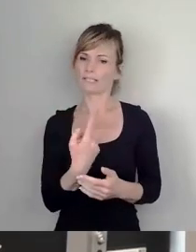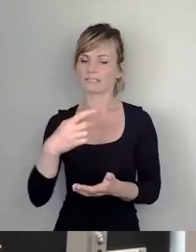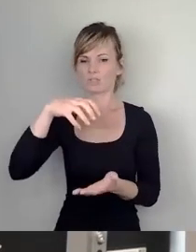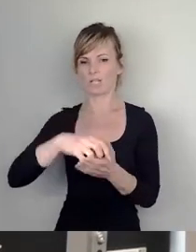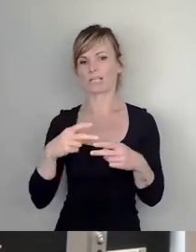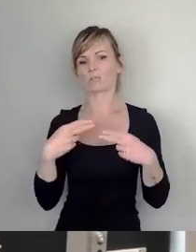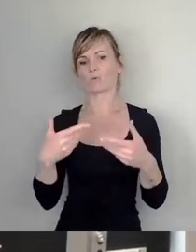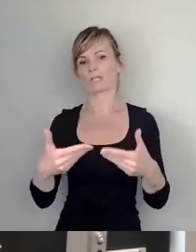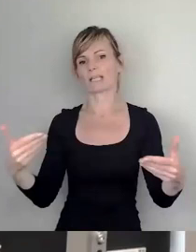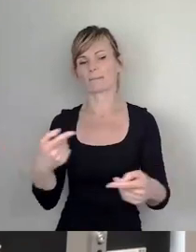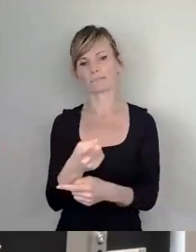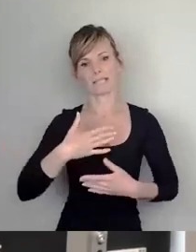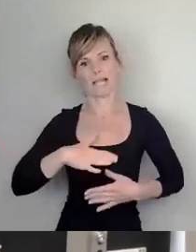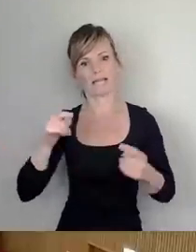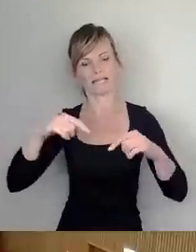gerne leben können. Vielen Dank.